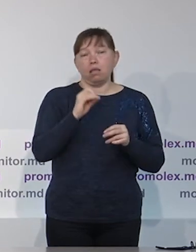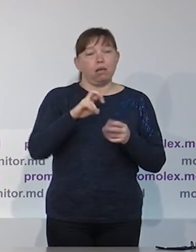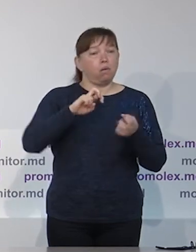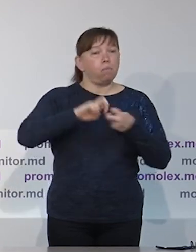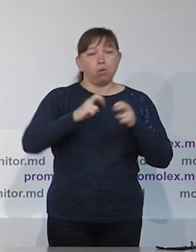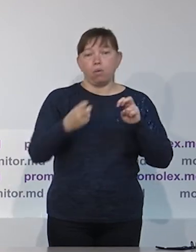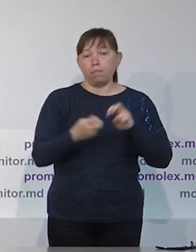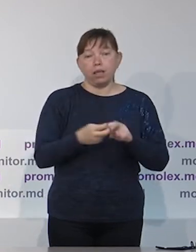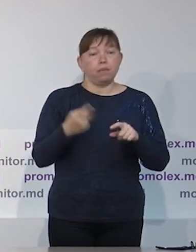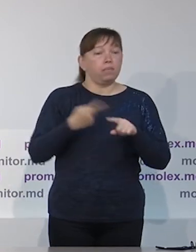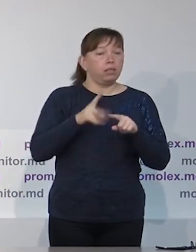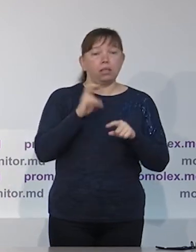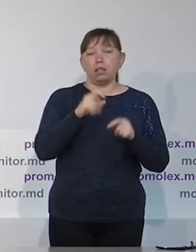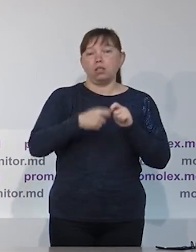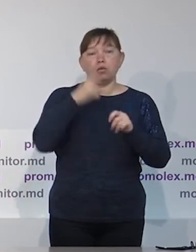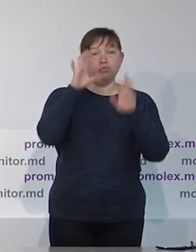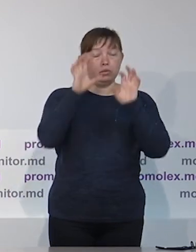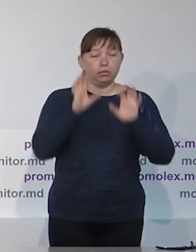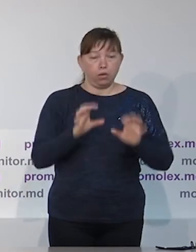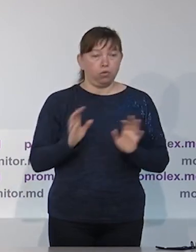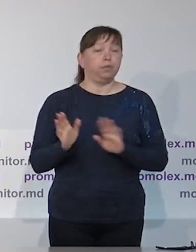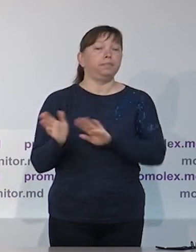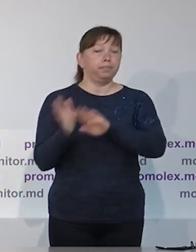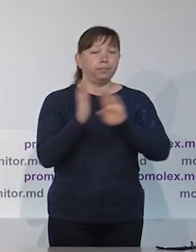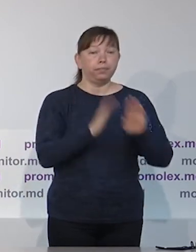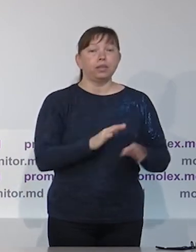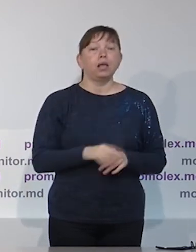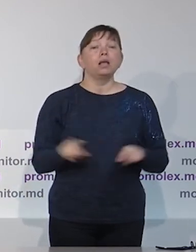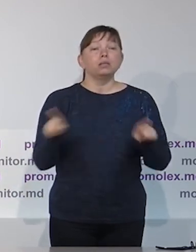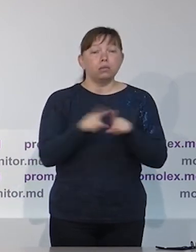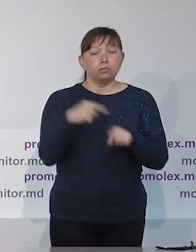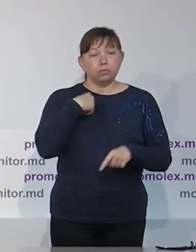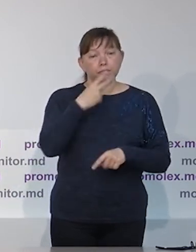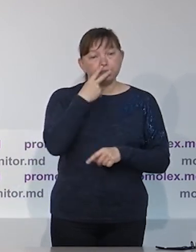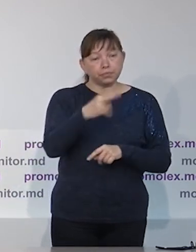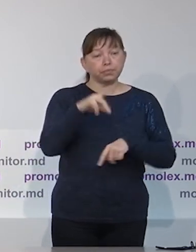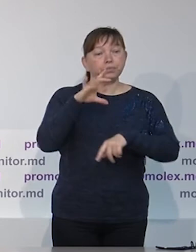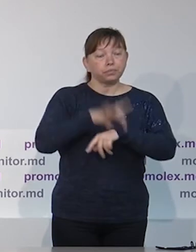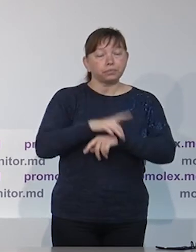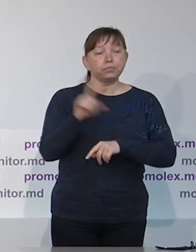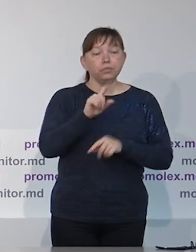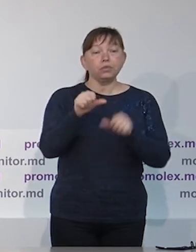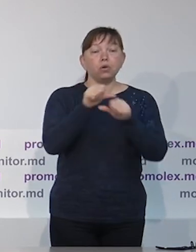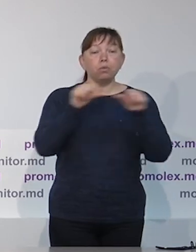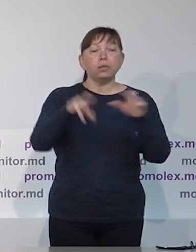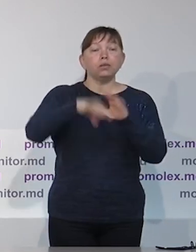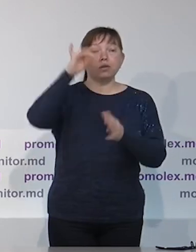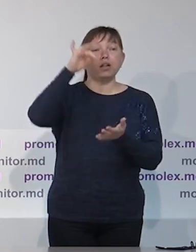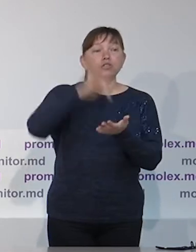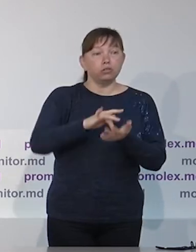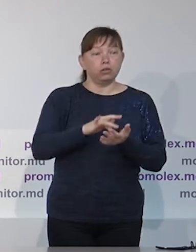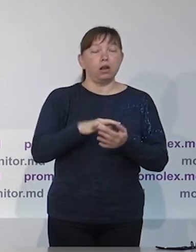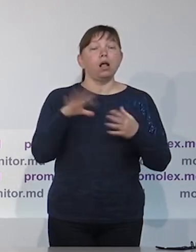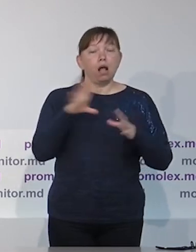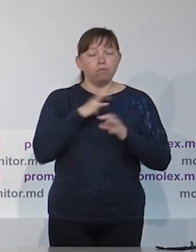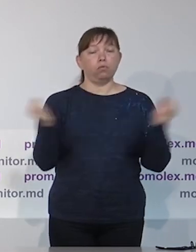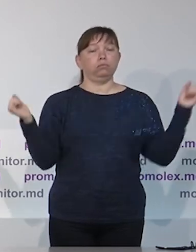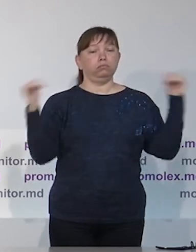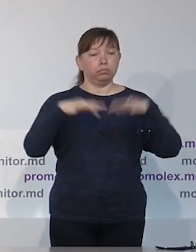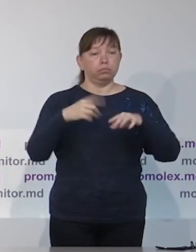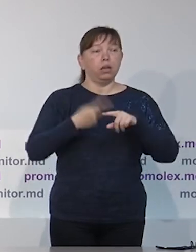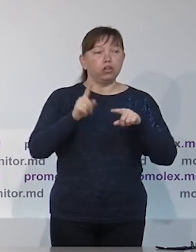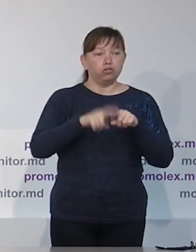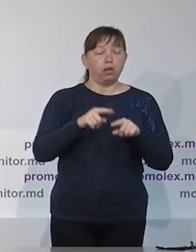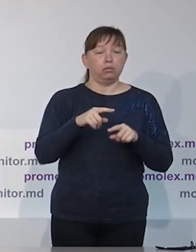ЦИК. И это дает возможность ЦИКу действовать еще до 15 сентября 2021 года, поэтому тут мы проблем не видим.